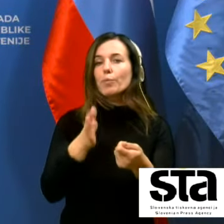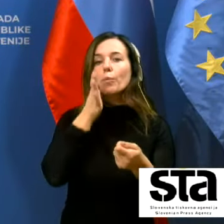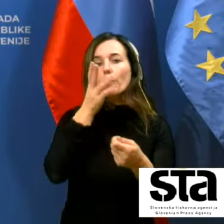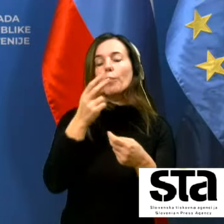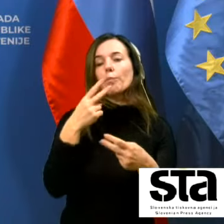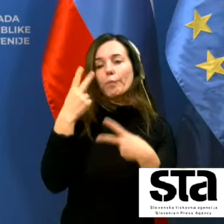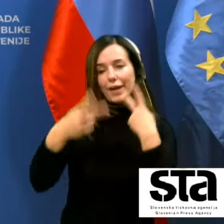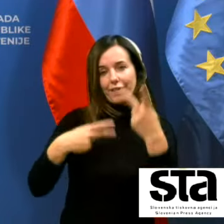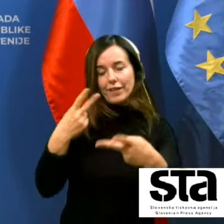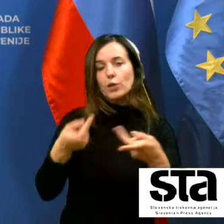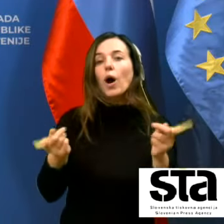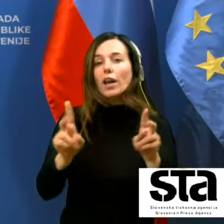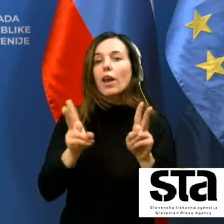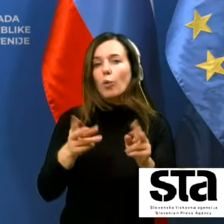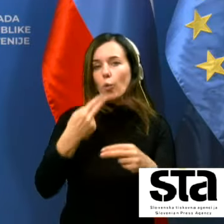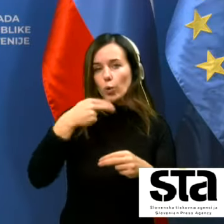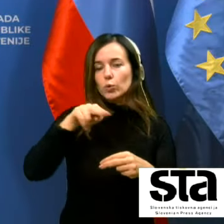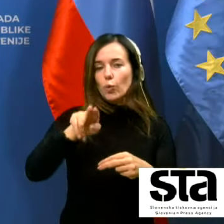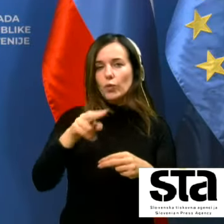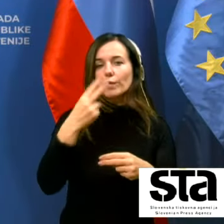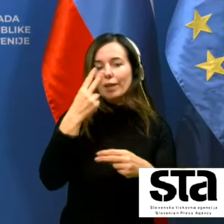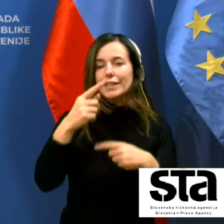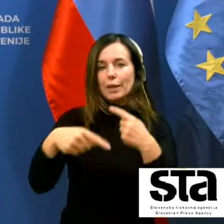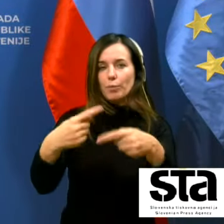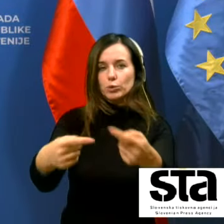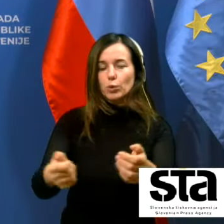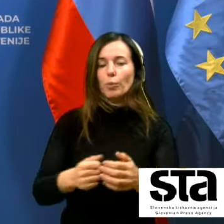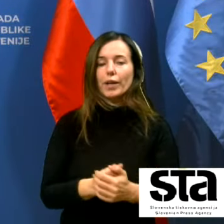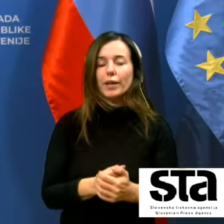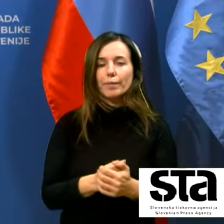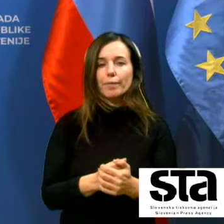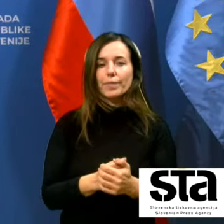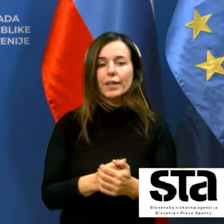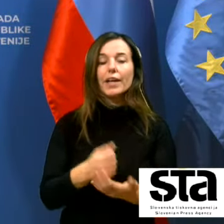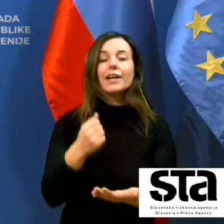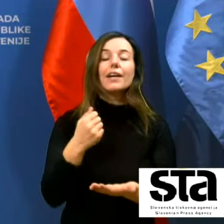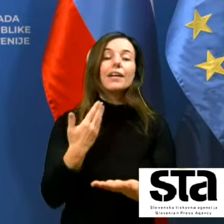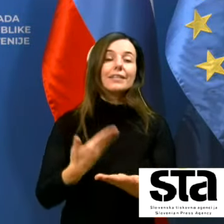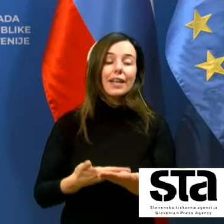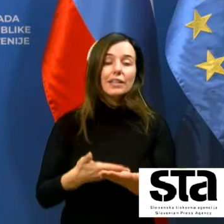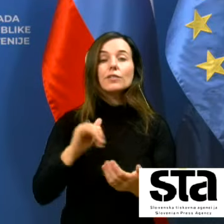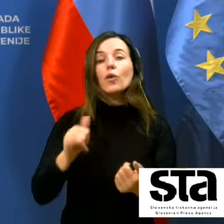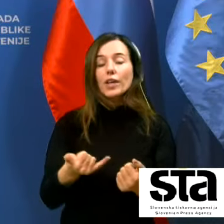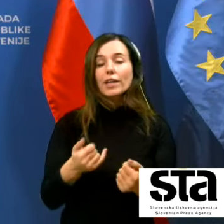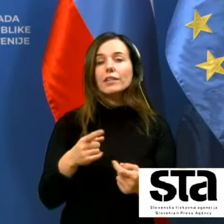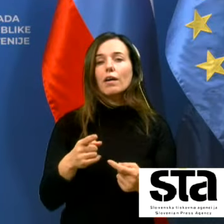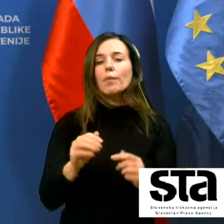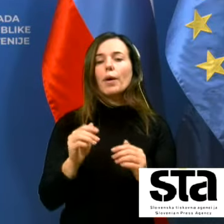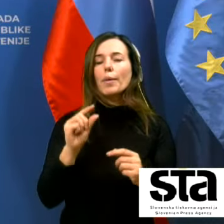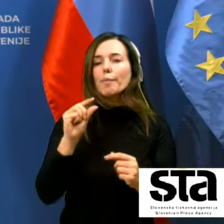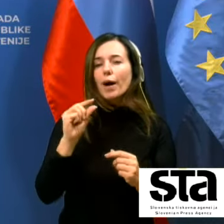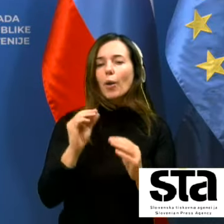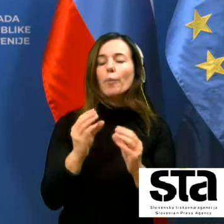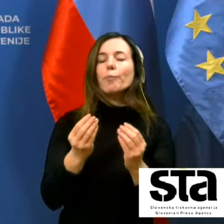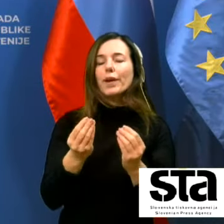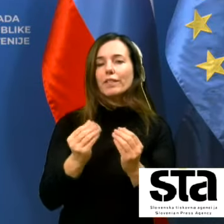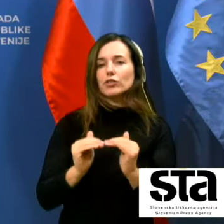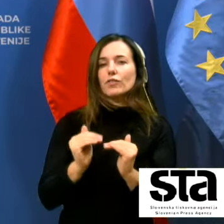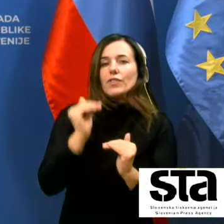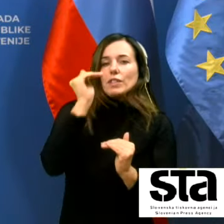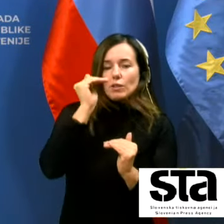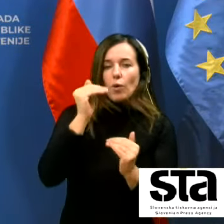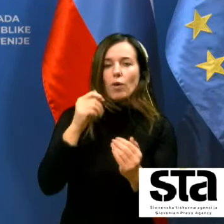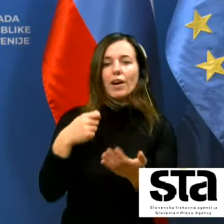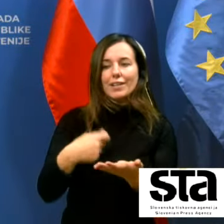to možno glede na same postopke dejstvo je da je bila nekoliko malenko sprevisoka cena kot